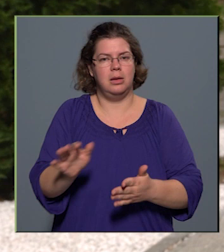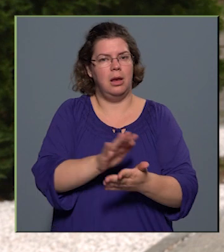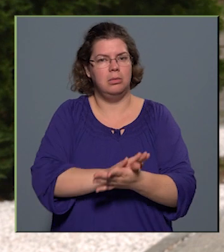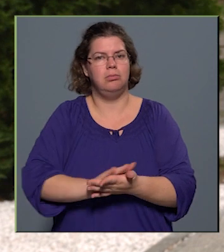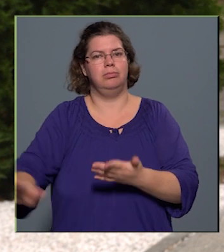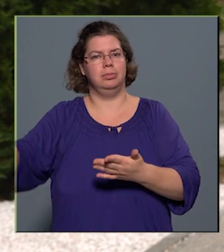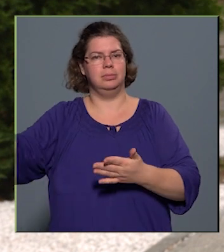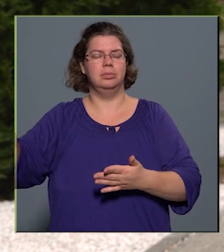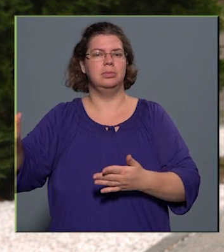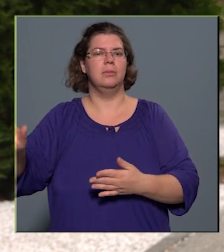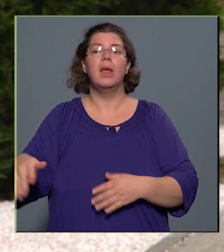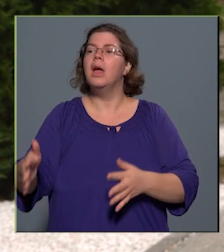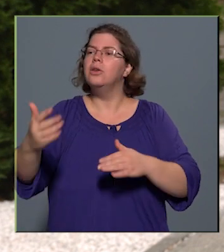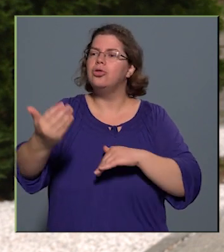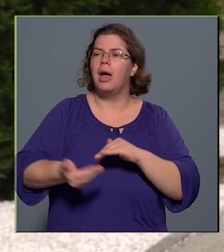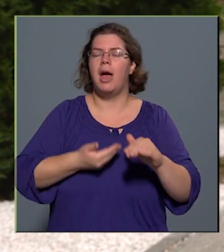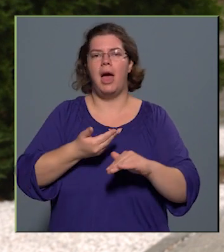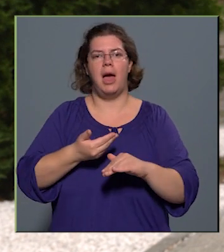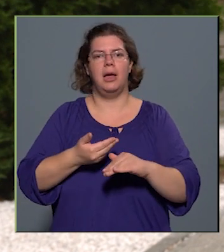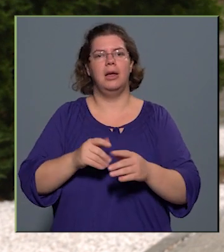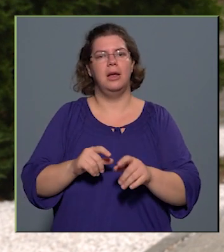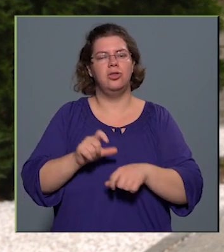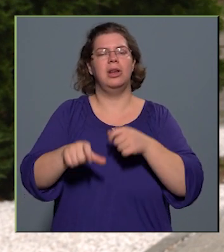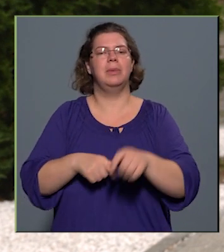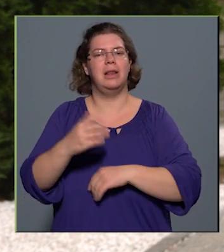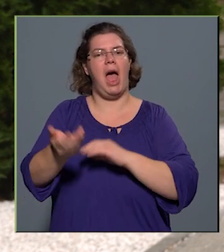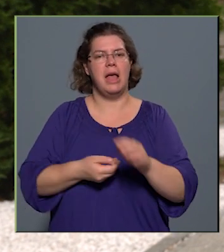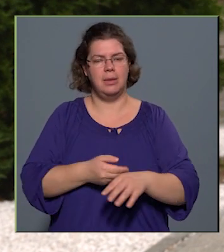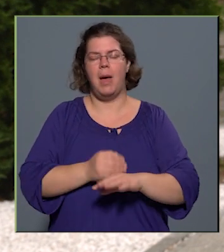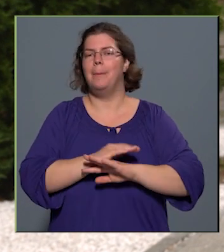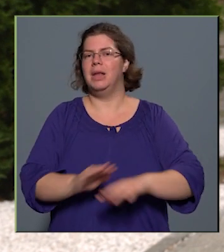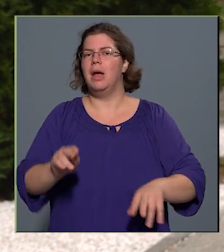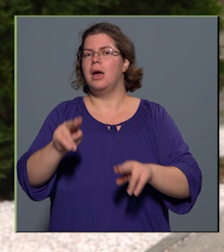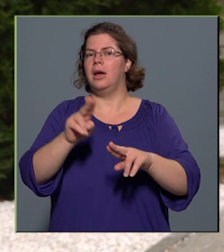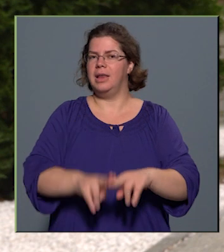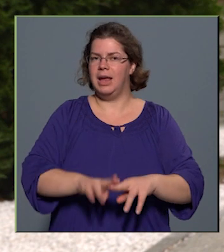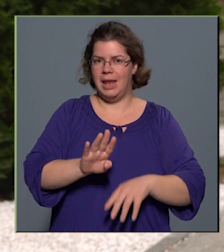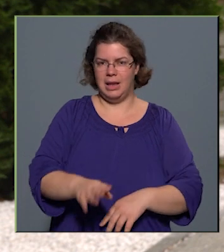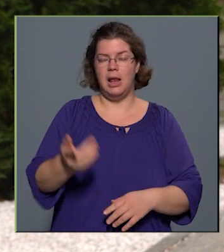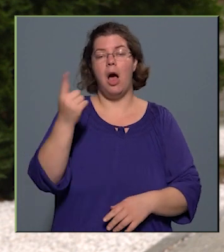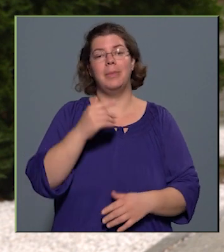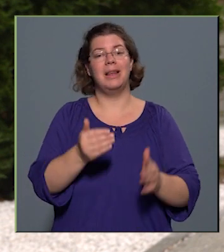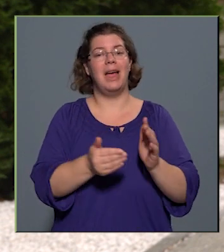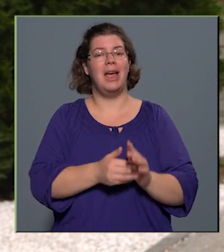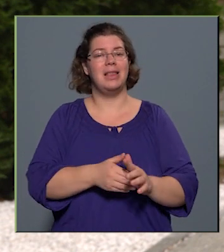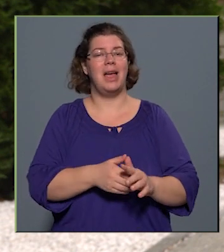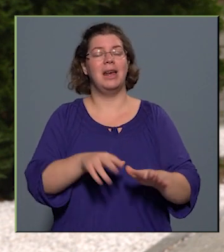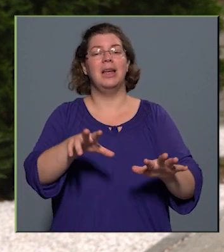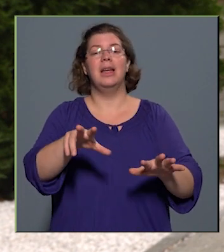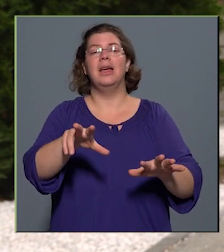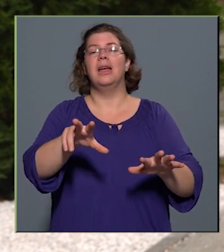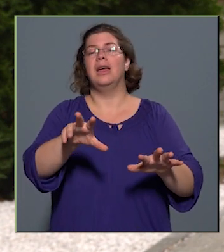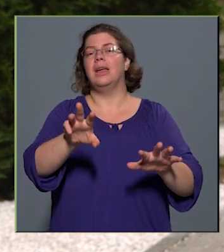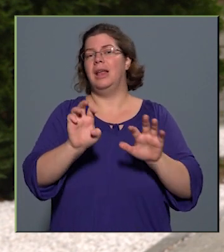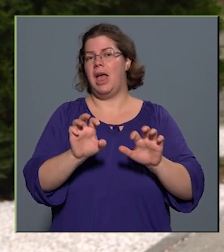léptette helyébe mindannak az ígéretét, amit 1989-ben meg is